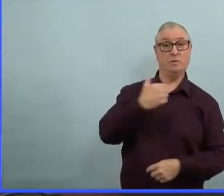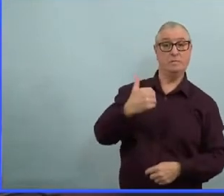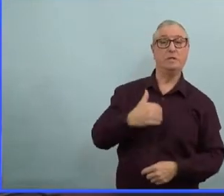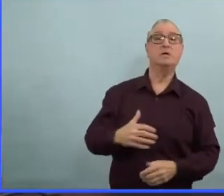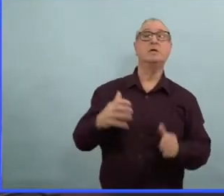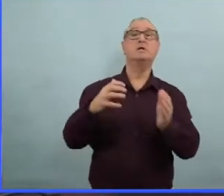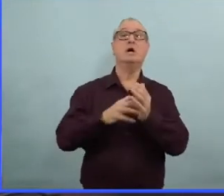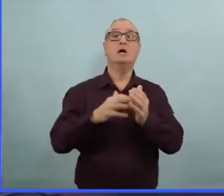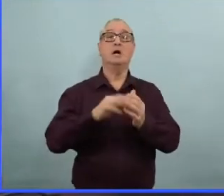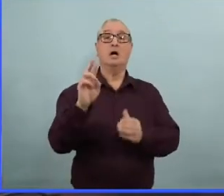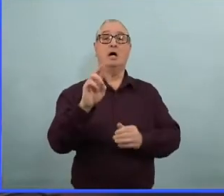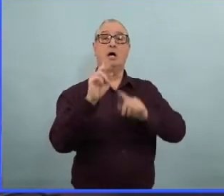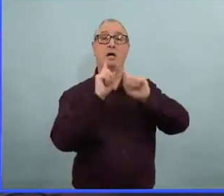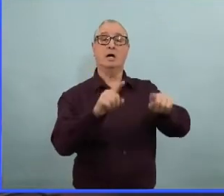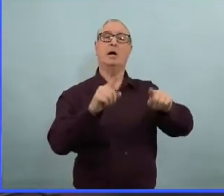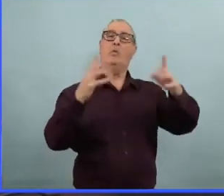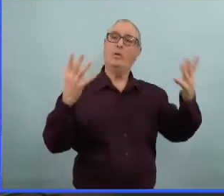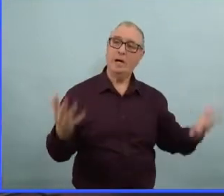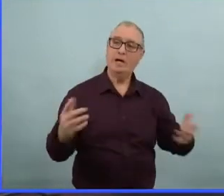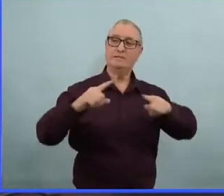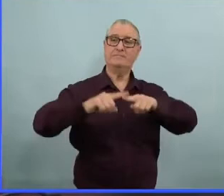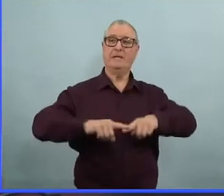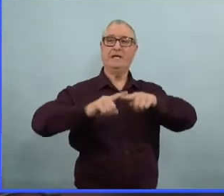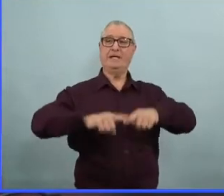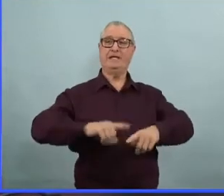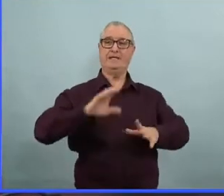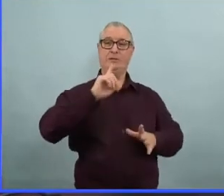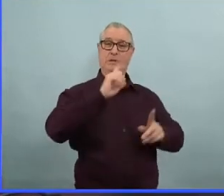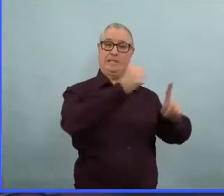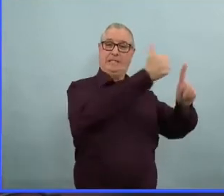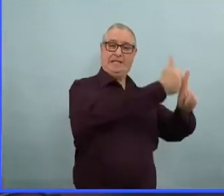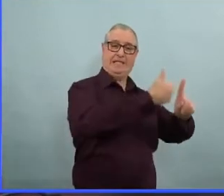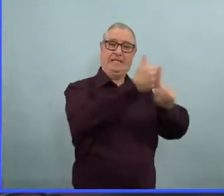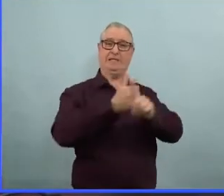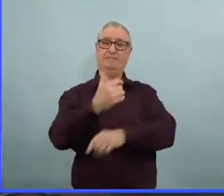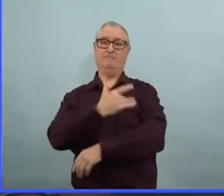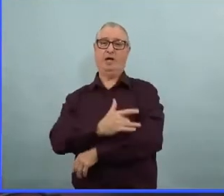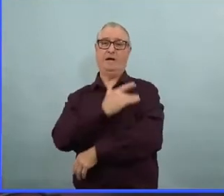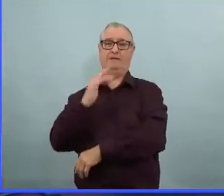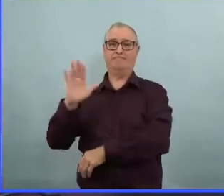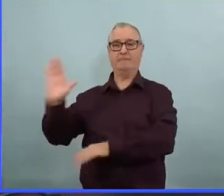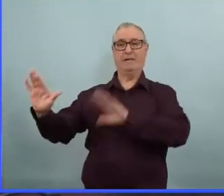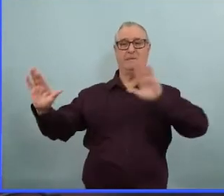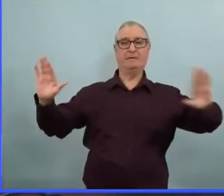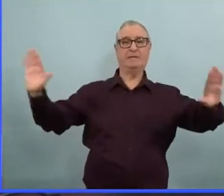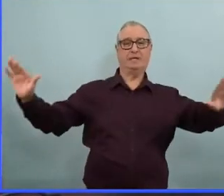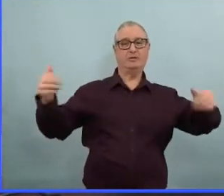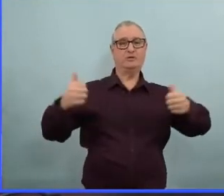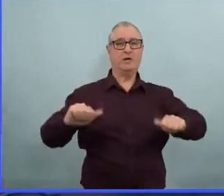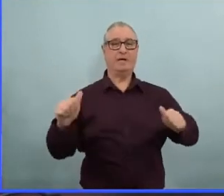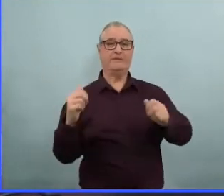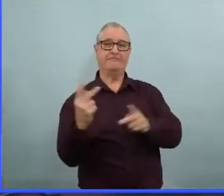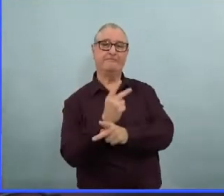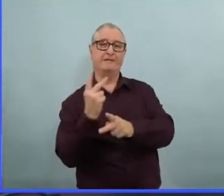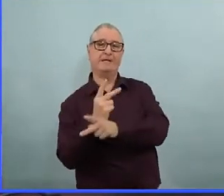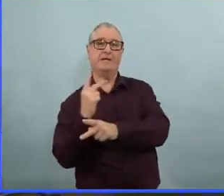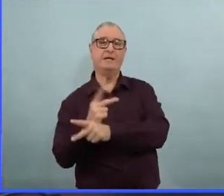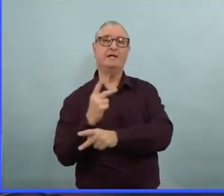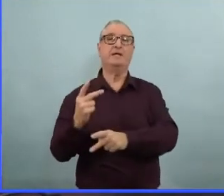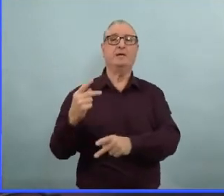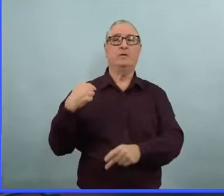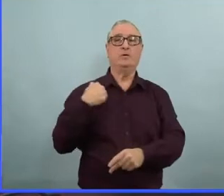une grande difficulté. Alors, c'est très difficile de savoir quel est le bon chiffre. Bien sûr, on veut limiter les contacts des gens,